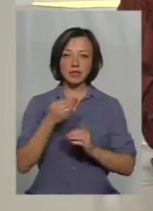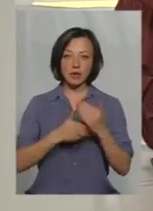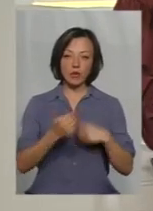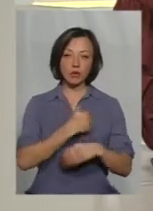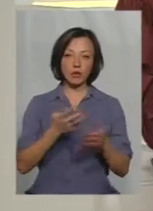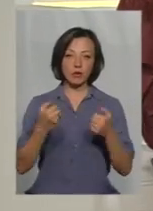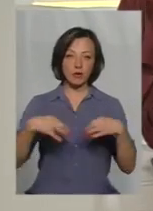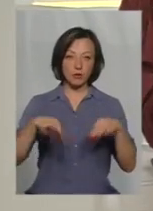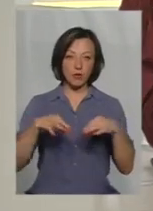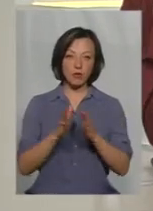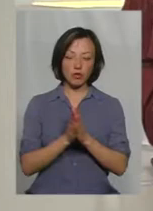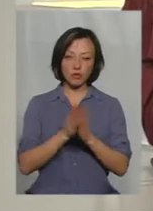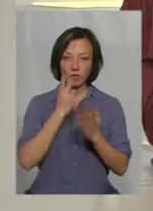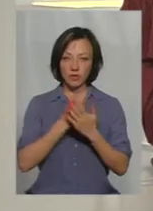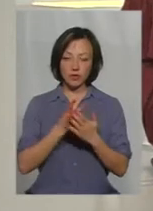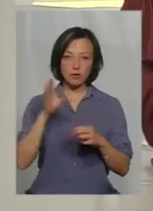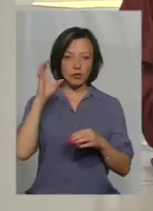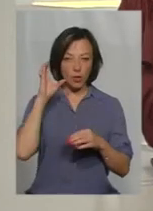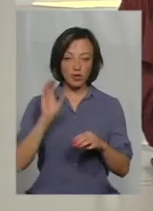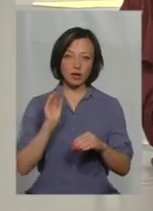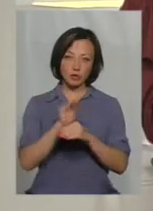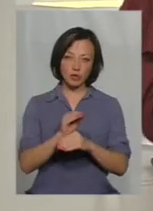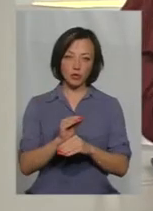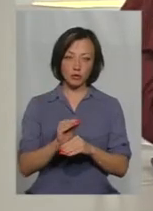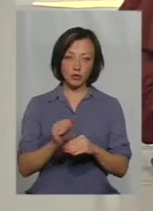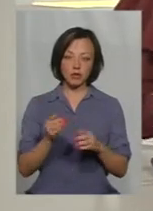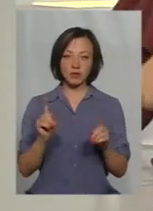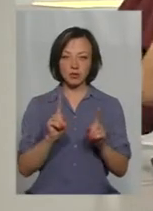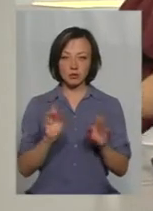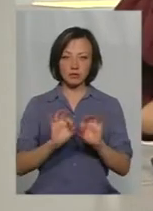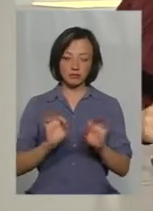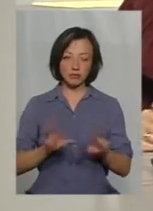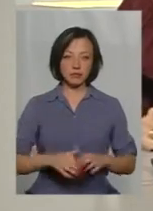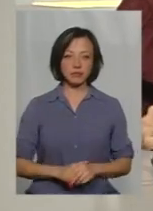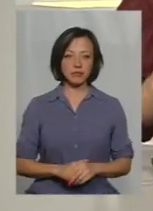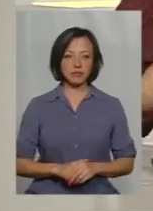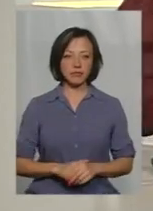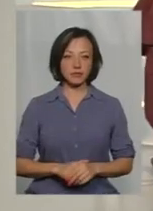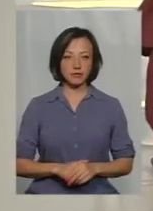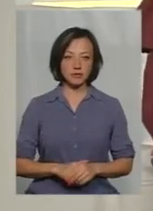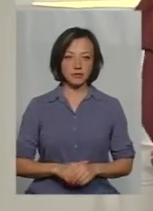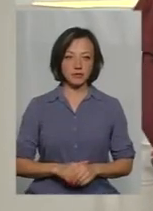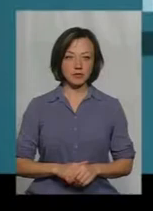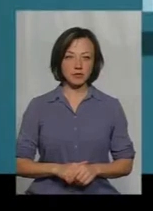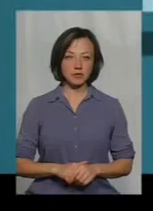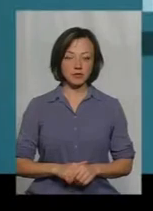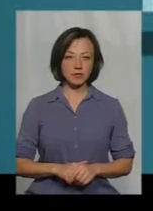охочих отримати автомобіль. Я прошу вас подивитись і послухати, а потім доповнити, деталізувати. Прошу.